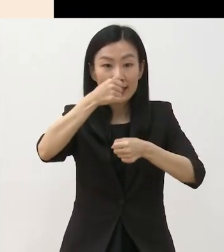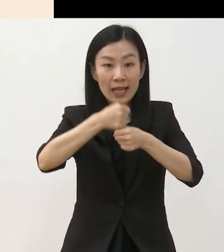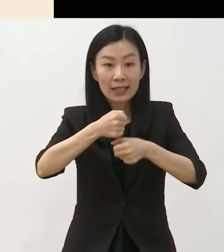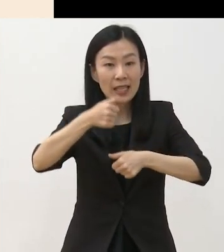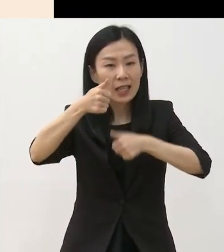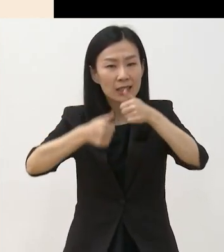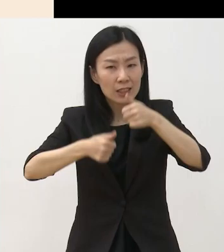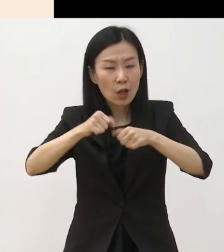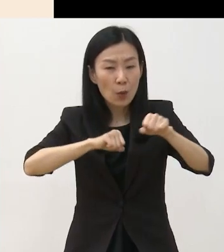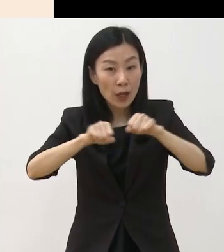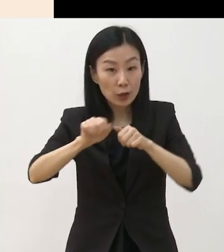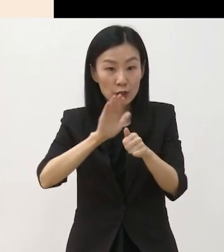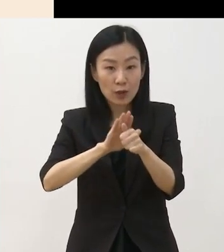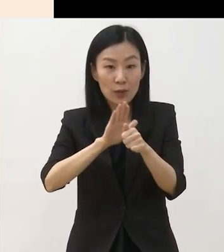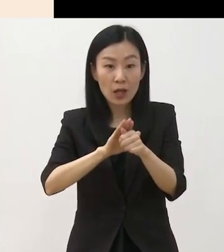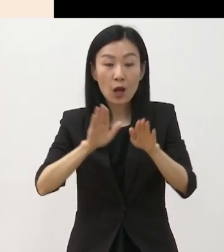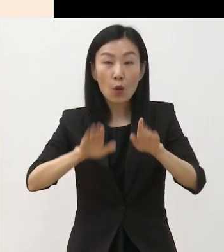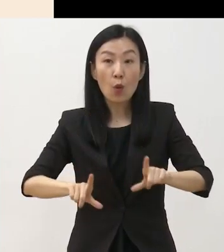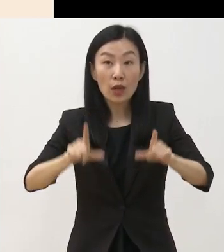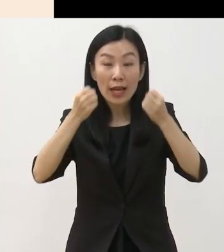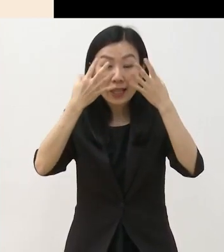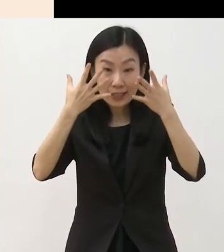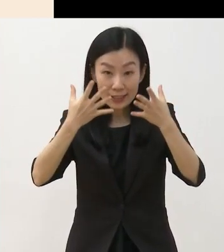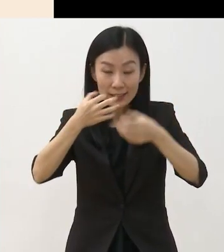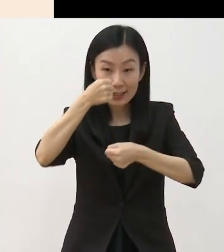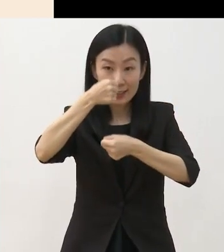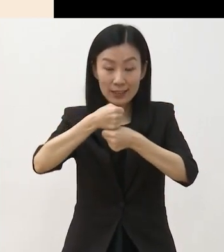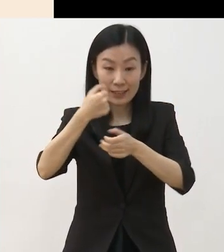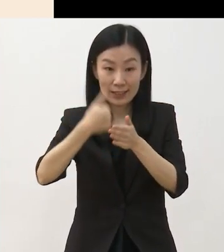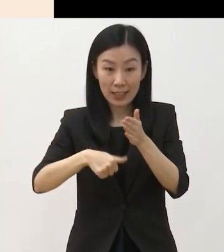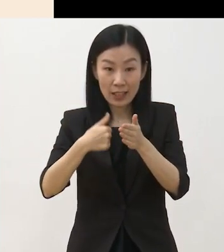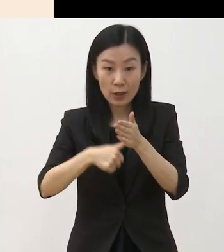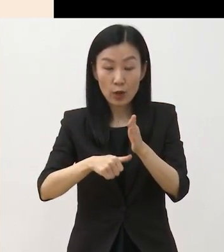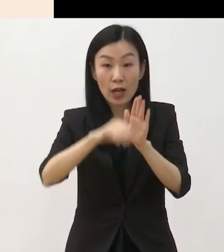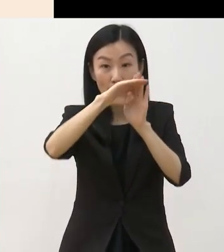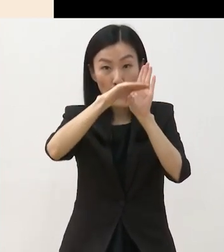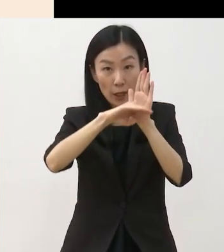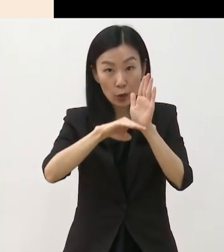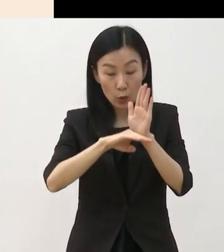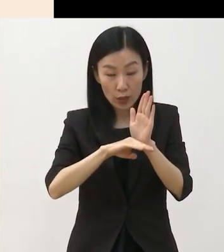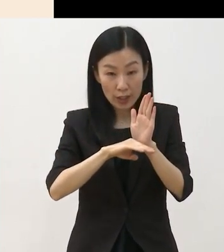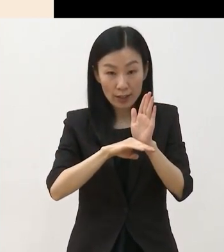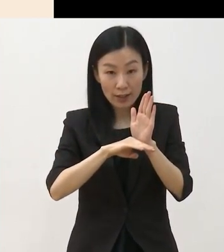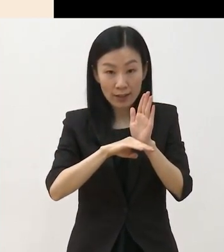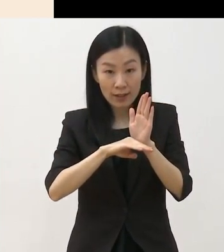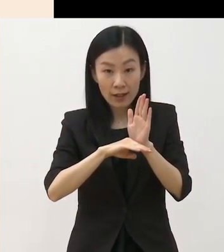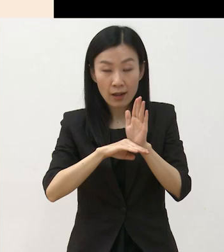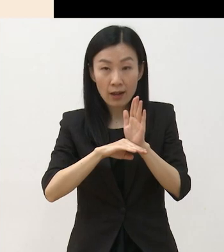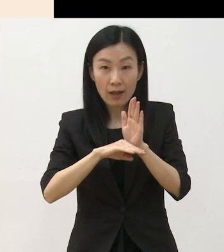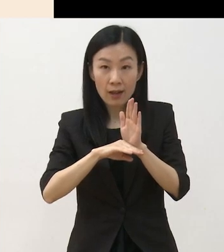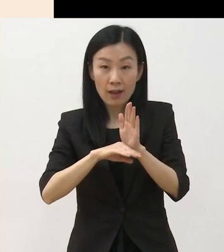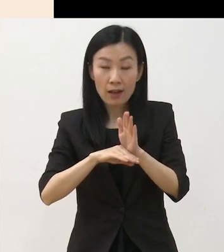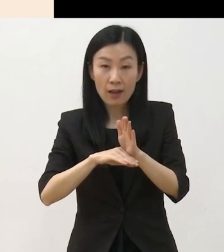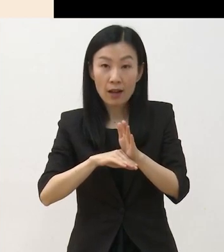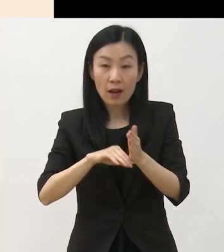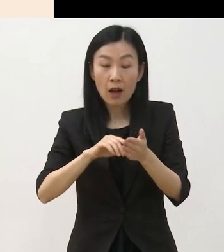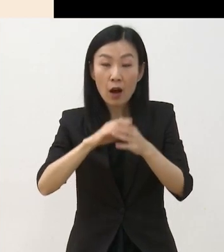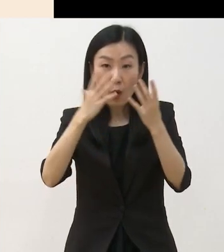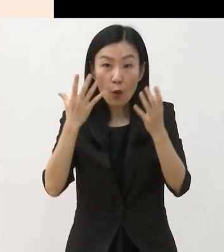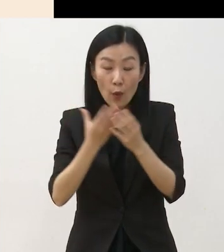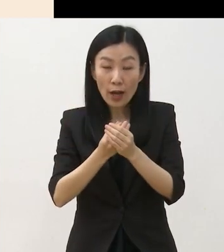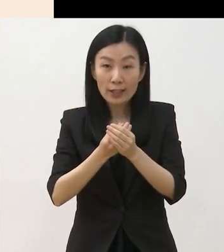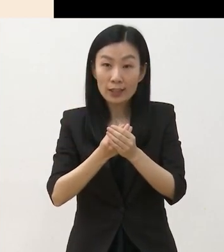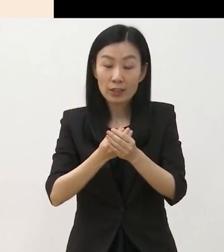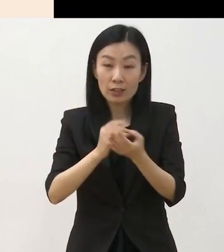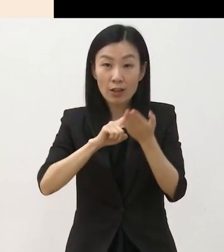지원입니다 올레의 신작과 올레의 레파토리가 완성된 공연에 대한 지원이라고 그러면 이